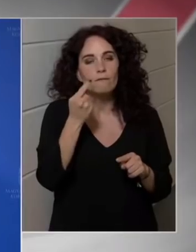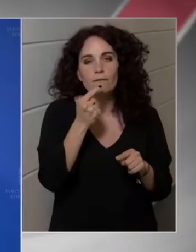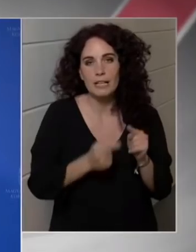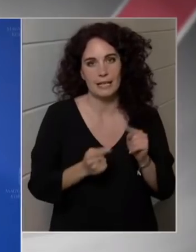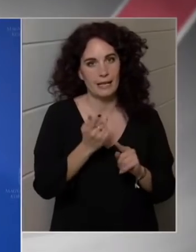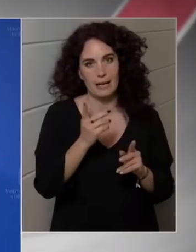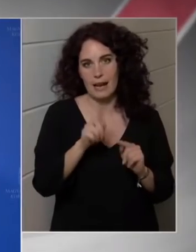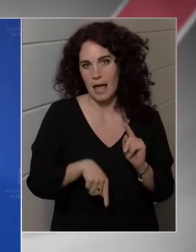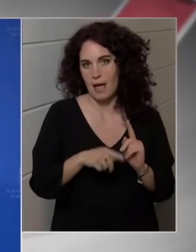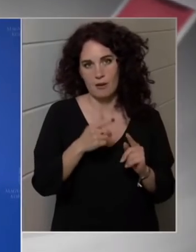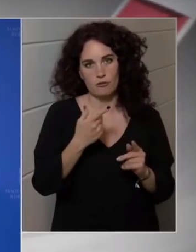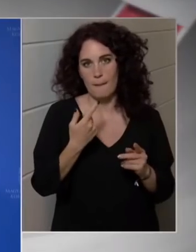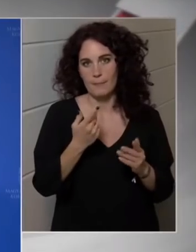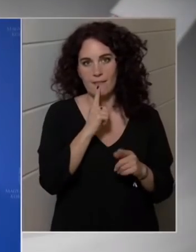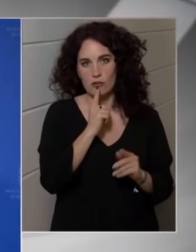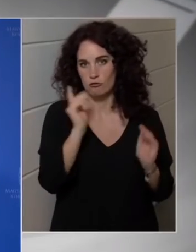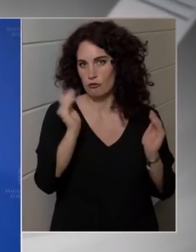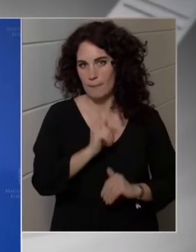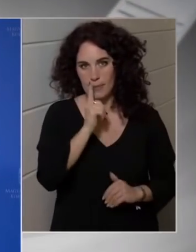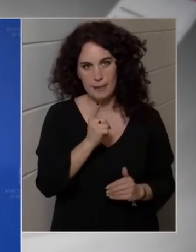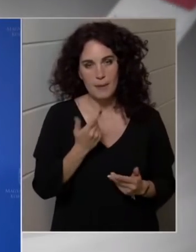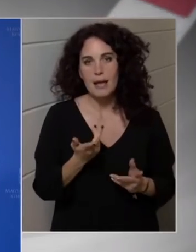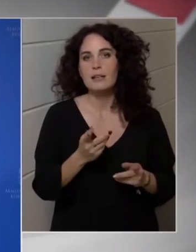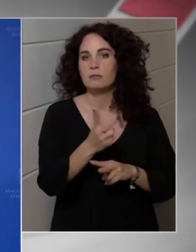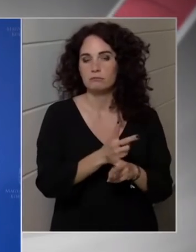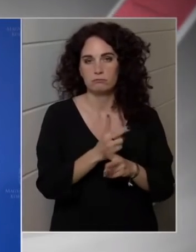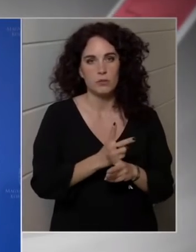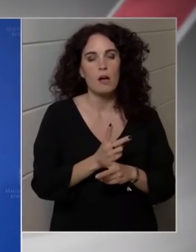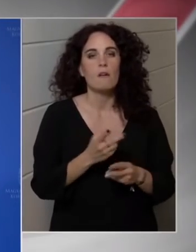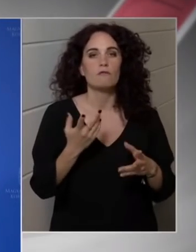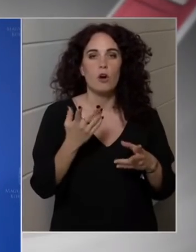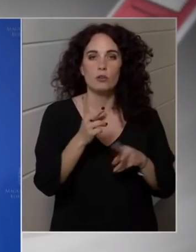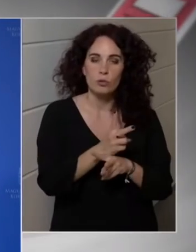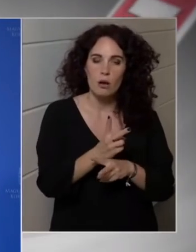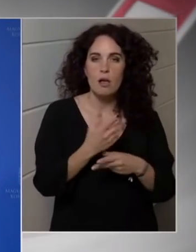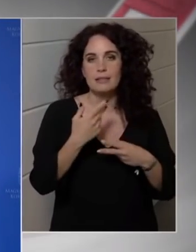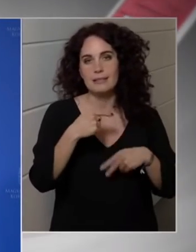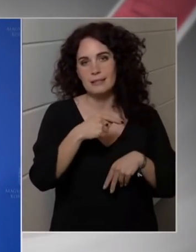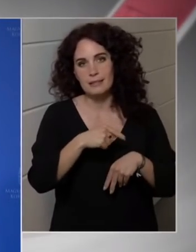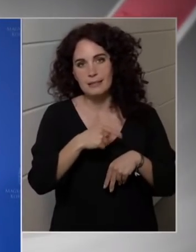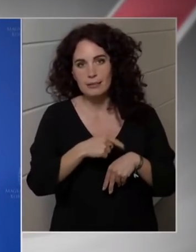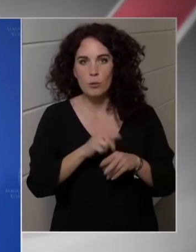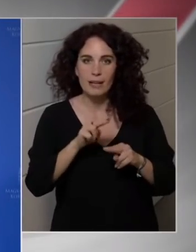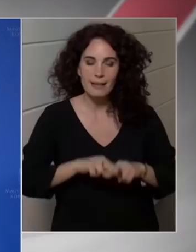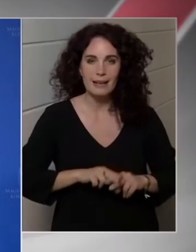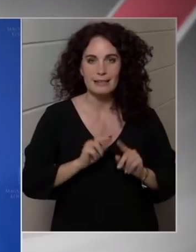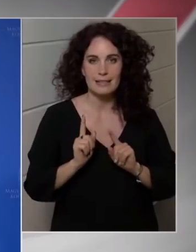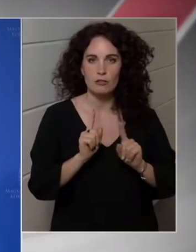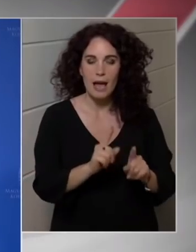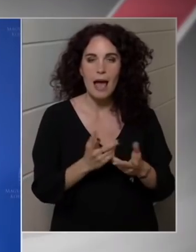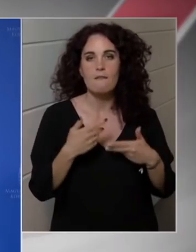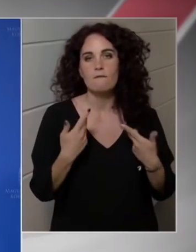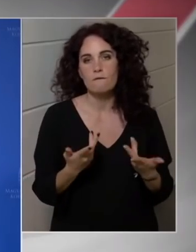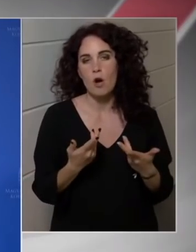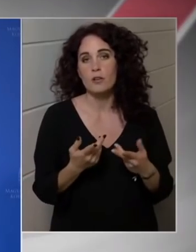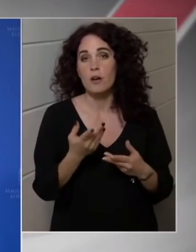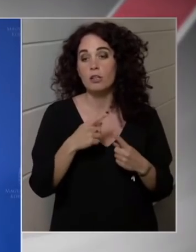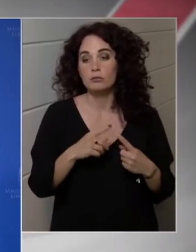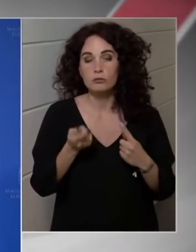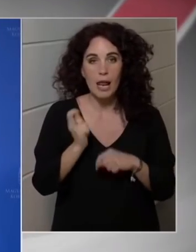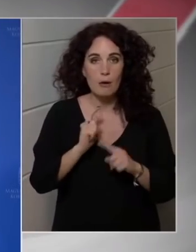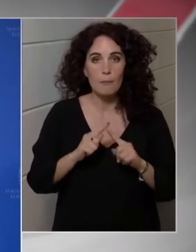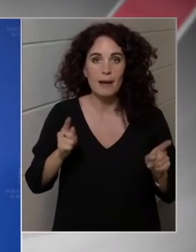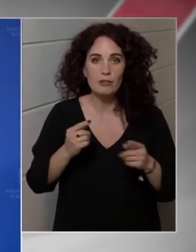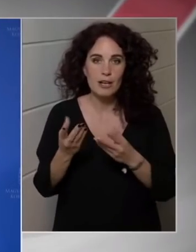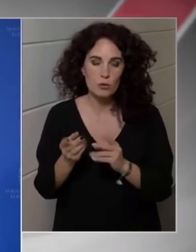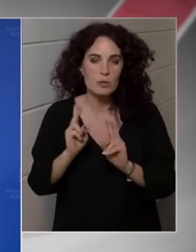És például a családtámogatásnál is ragaszkodtunk ahhoz, amit a választás előtt is ígértünk, hogy családtámogatásra egyfélérrel sem fordíthatunk kevesebbet.